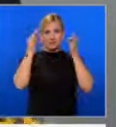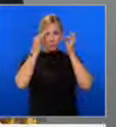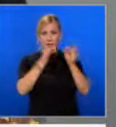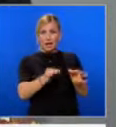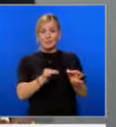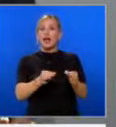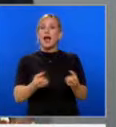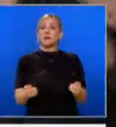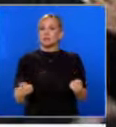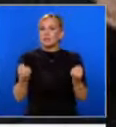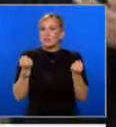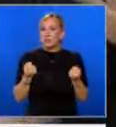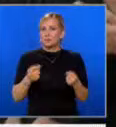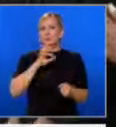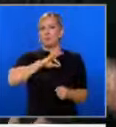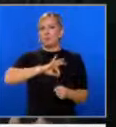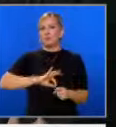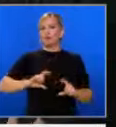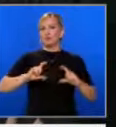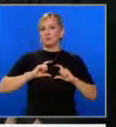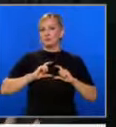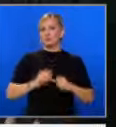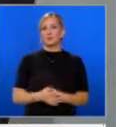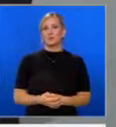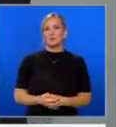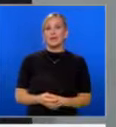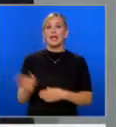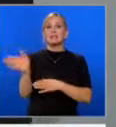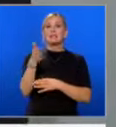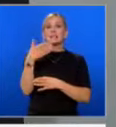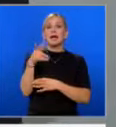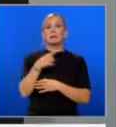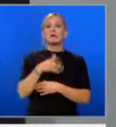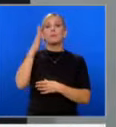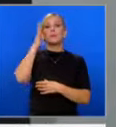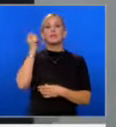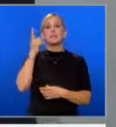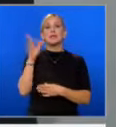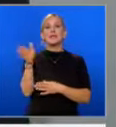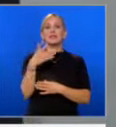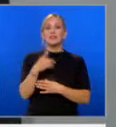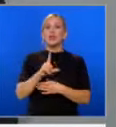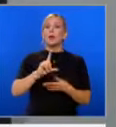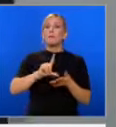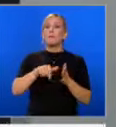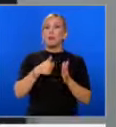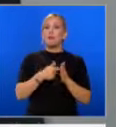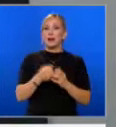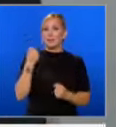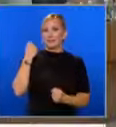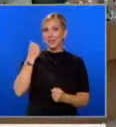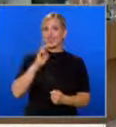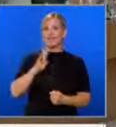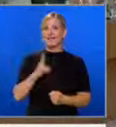вдигането на тежести получи специален подарък от премиера Димитър Главчев. Знамето, което министр-председателят развяваше по време на триумфа на Насар в